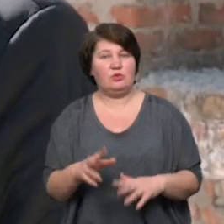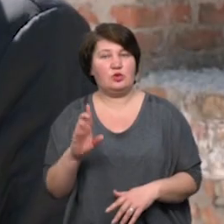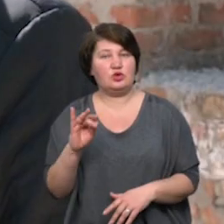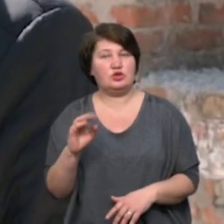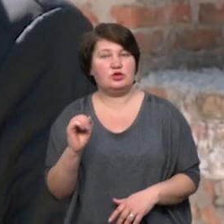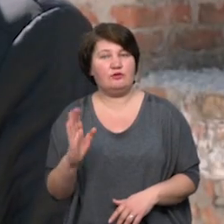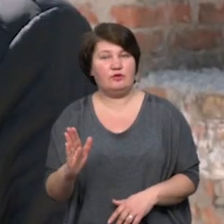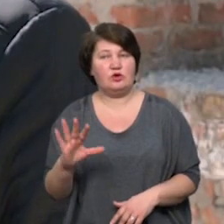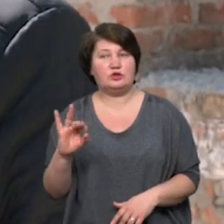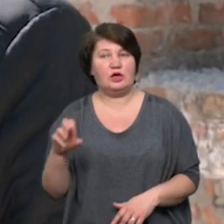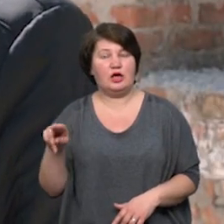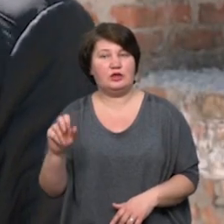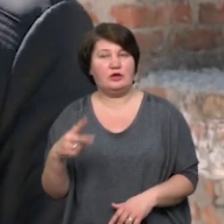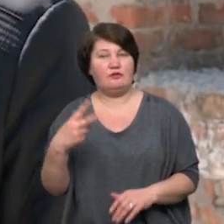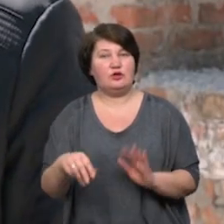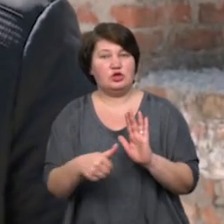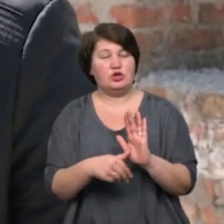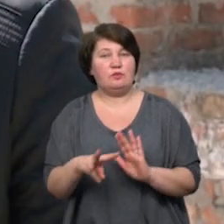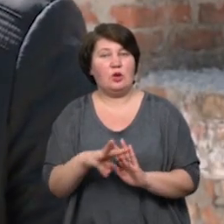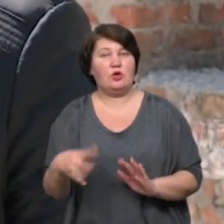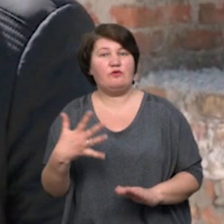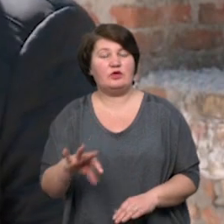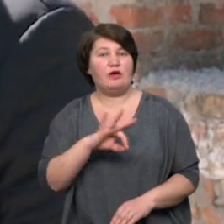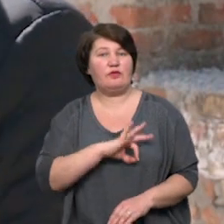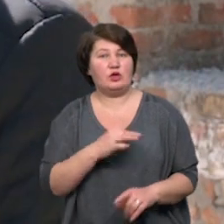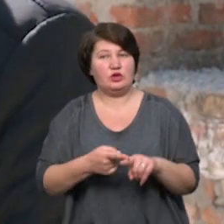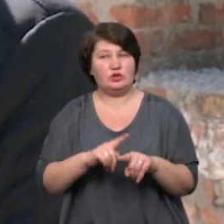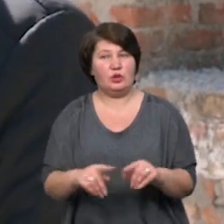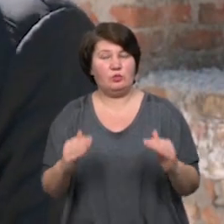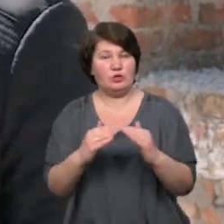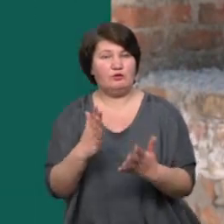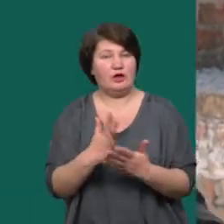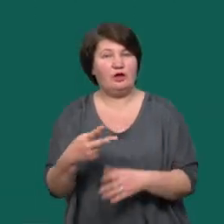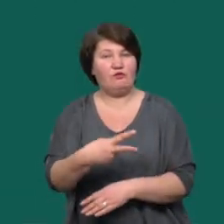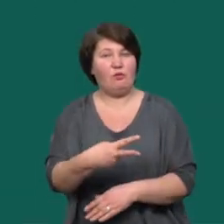26 мільйонів вже усвоїли. Ця будівля є двоповерховою.